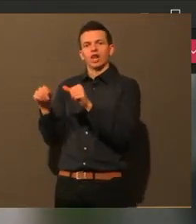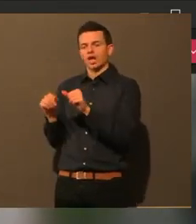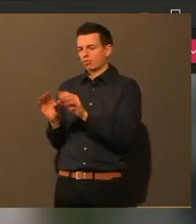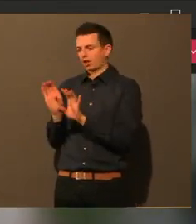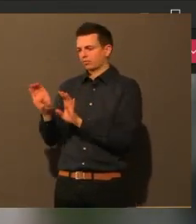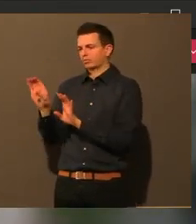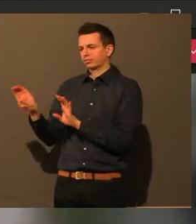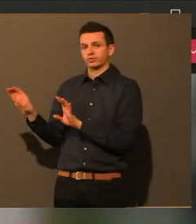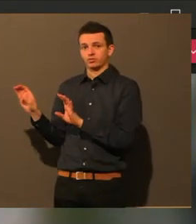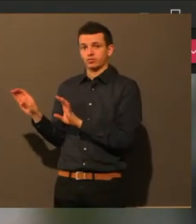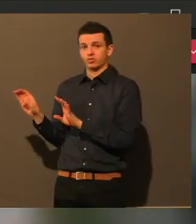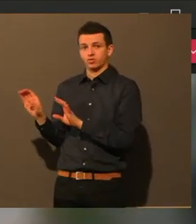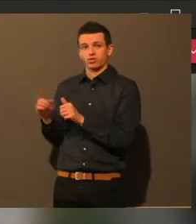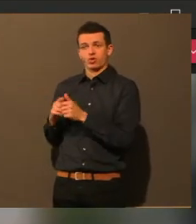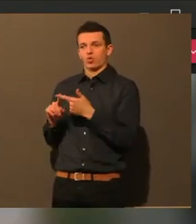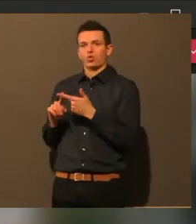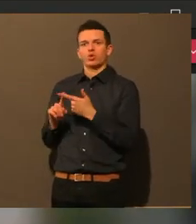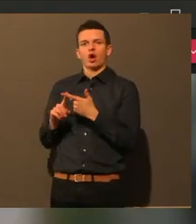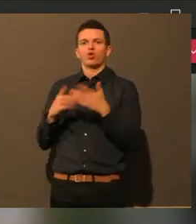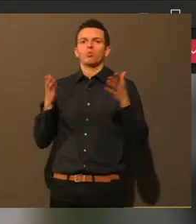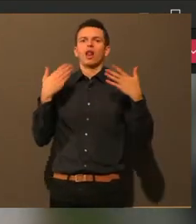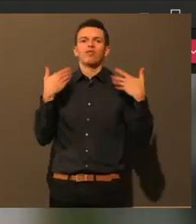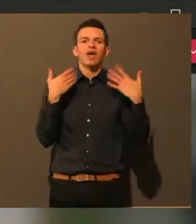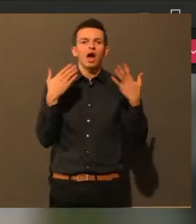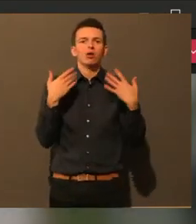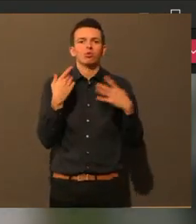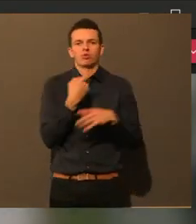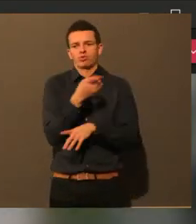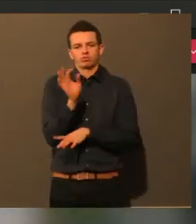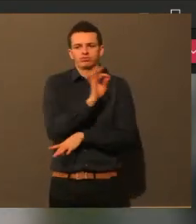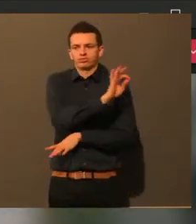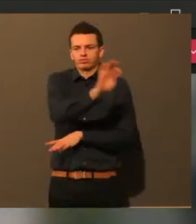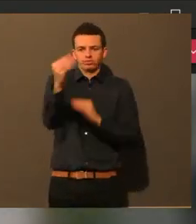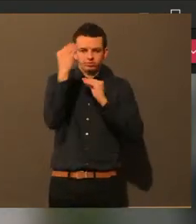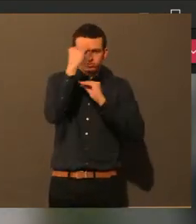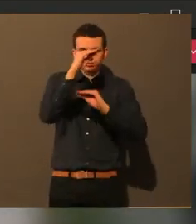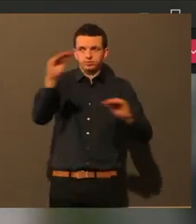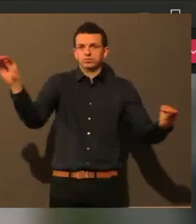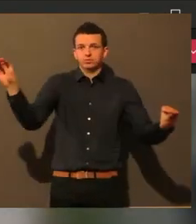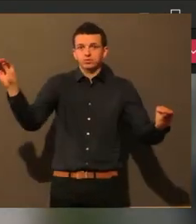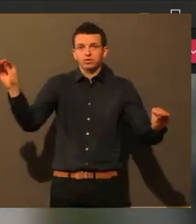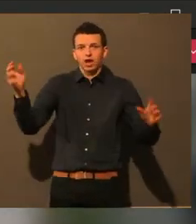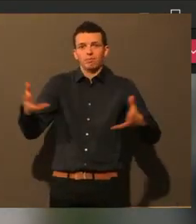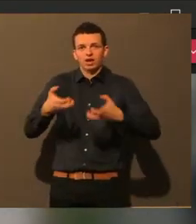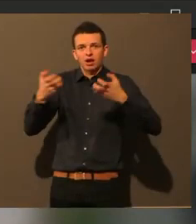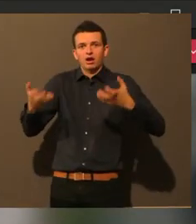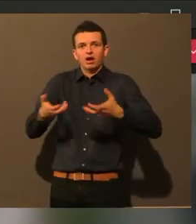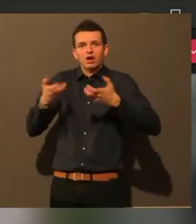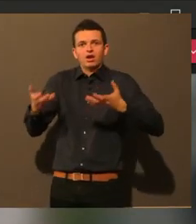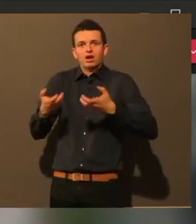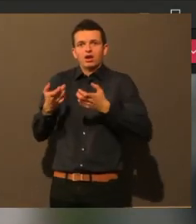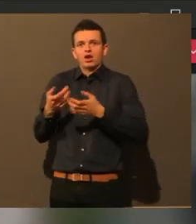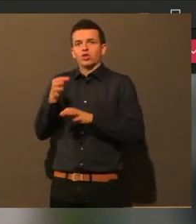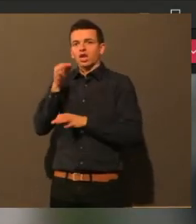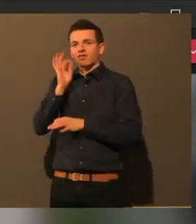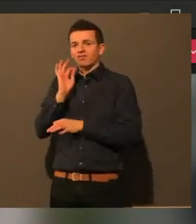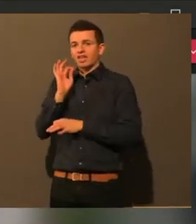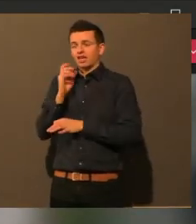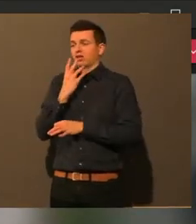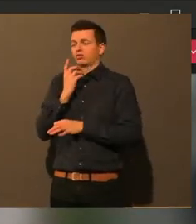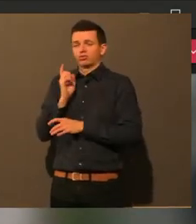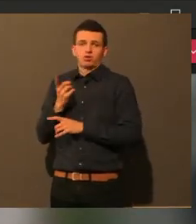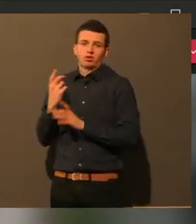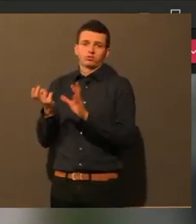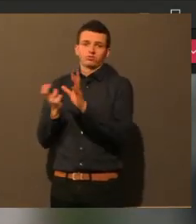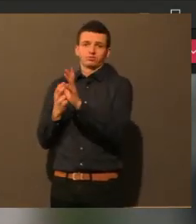die Cafés, Bäckereien etc. an den Aktionen teilnehmen. Und ich finde es eine schöne Sache, weil jetzt